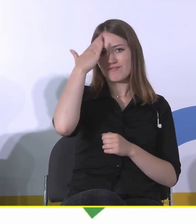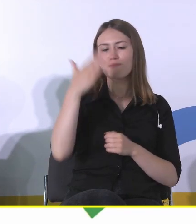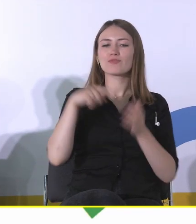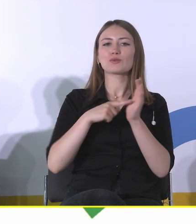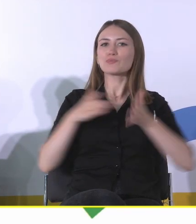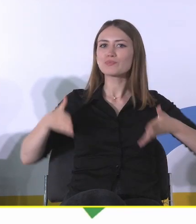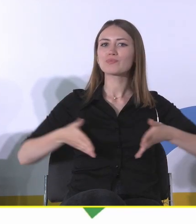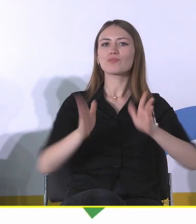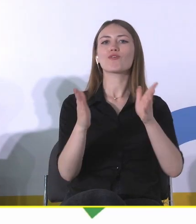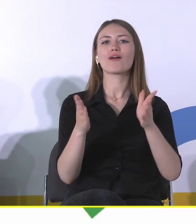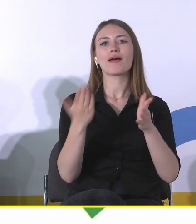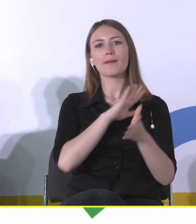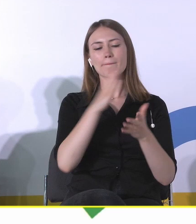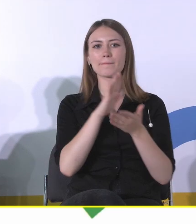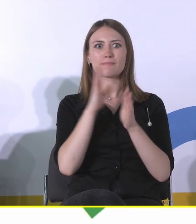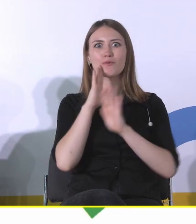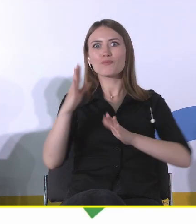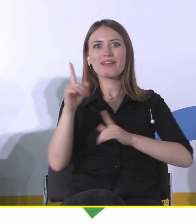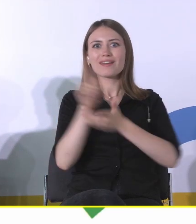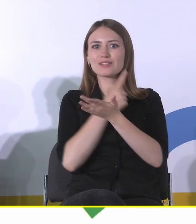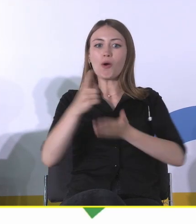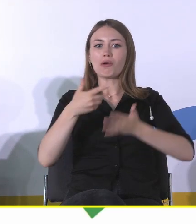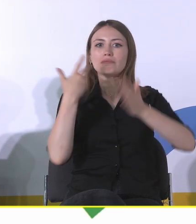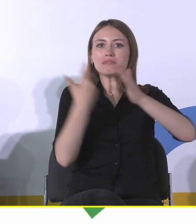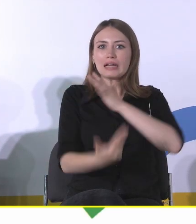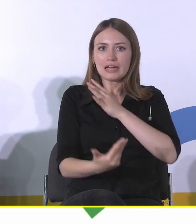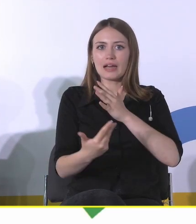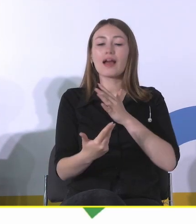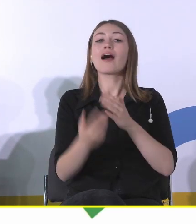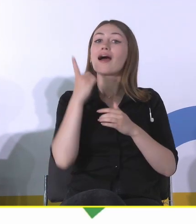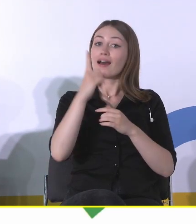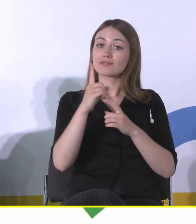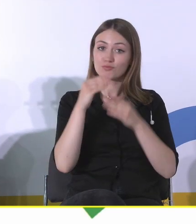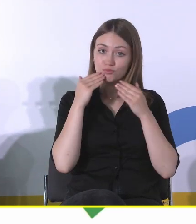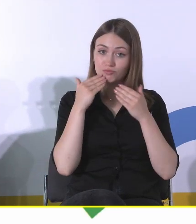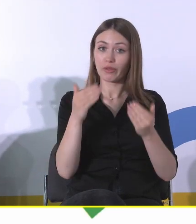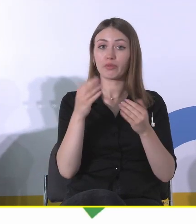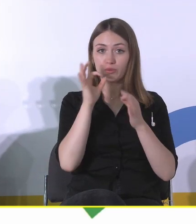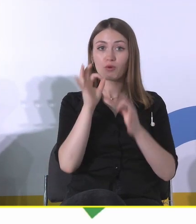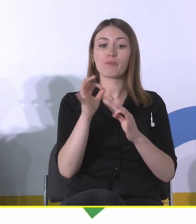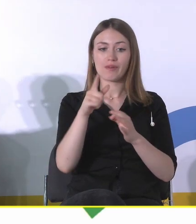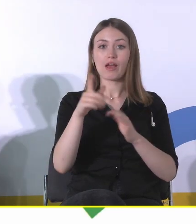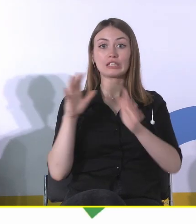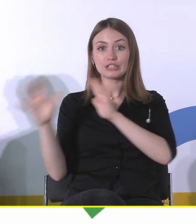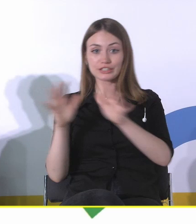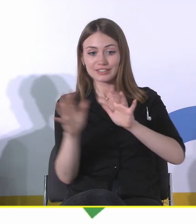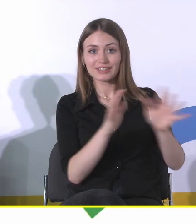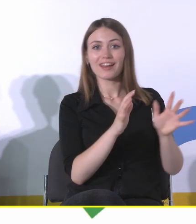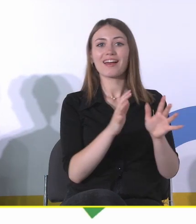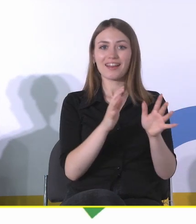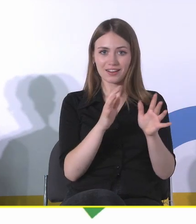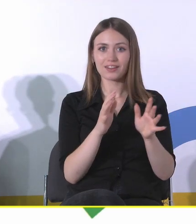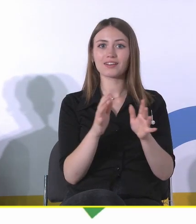ku przepaści, a takie dobre gospodarstwa, taka dobra gospodarska dbałość o dziedzictwo, czy